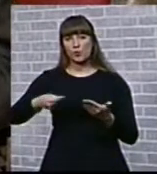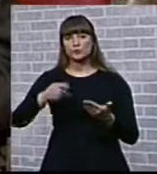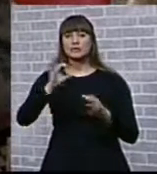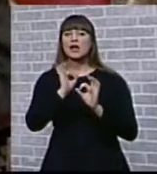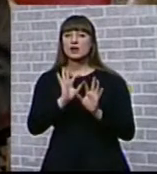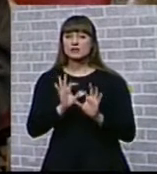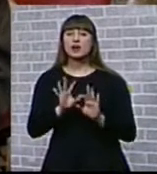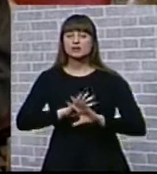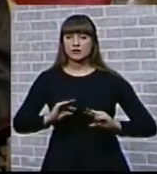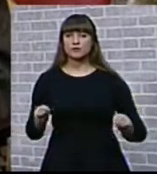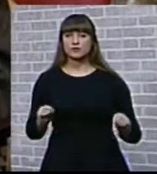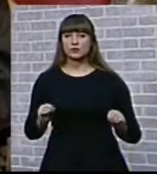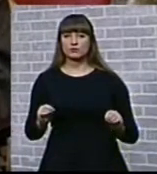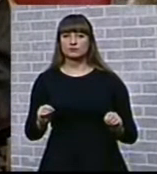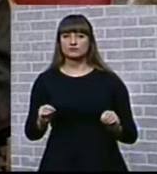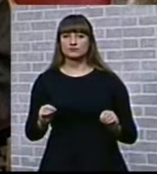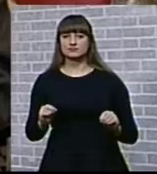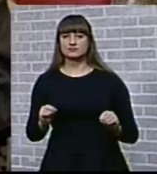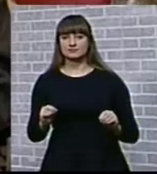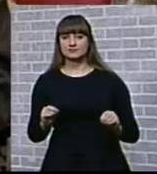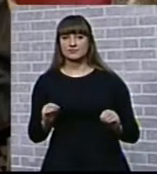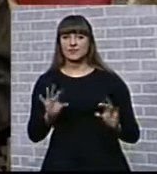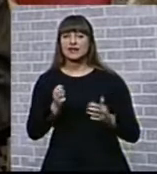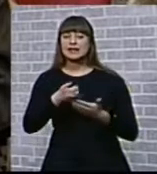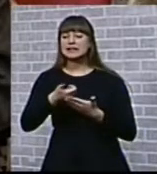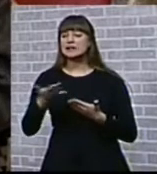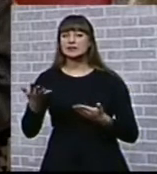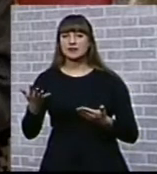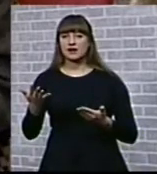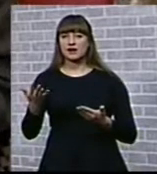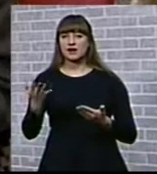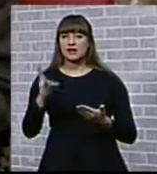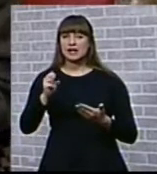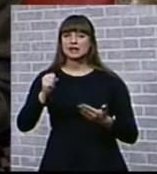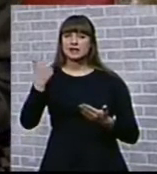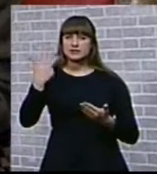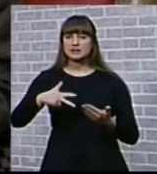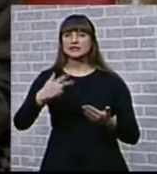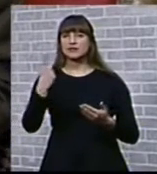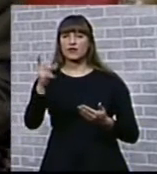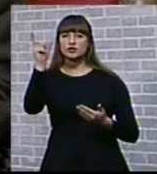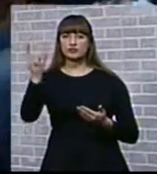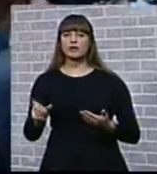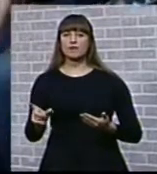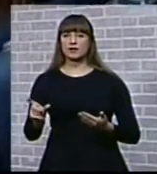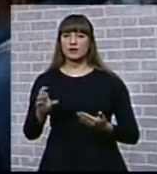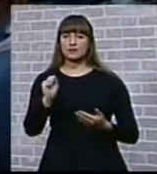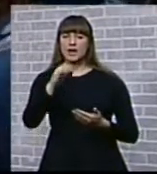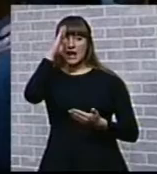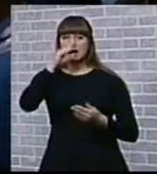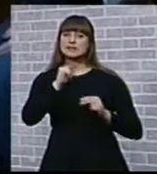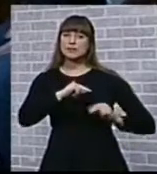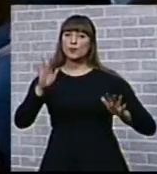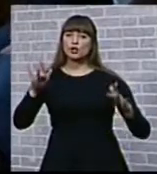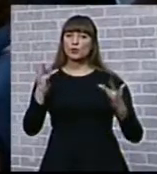и все. И несколько, на 30-32 человека. Отец работал